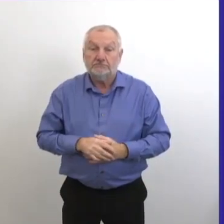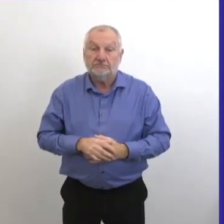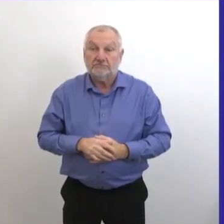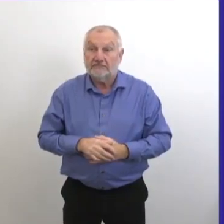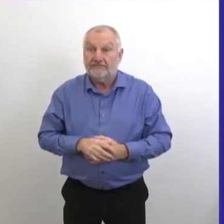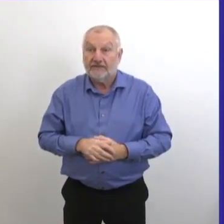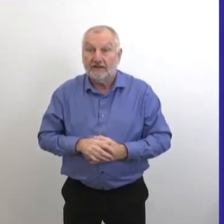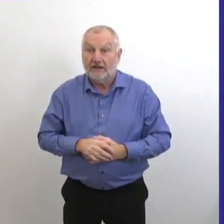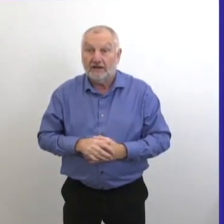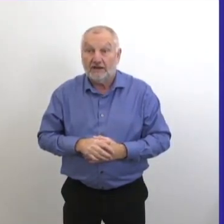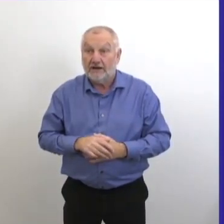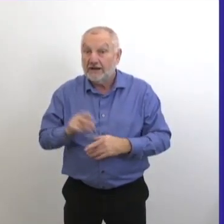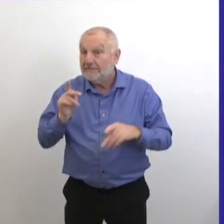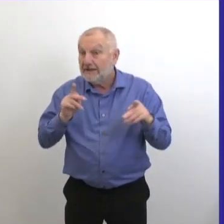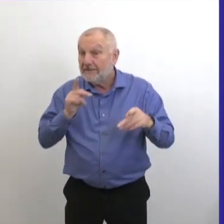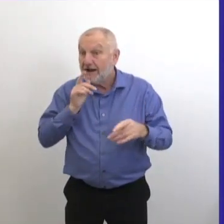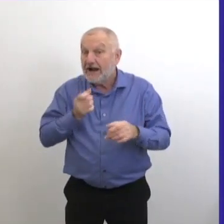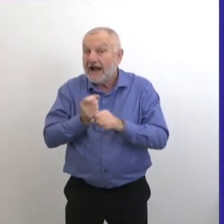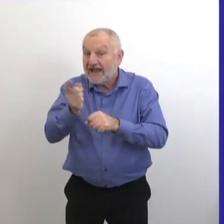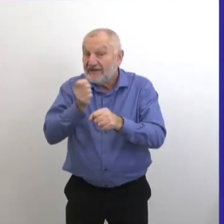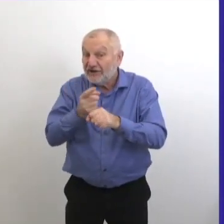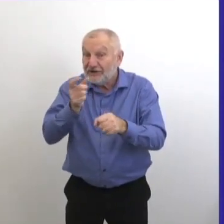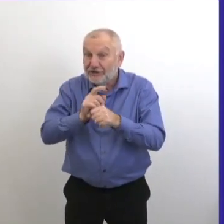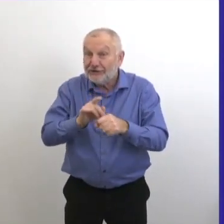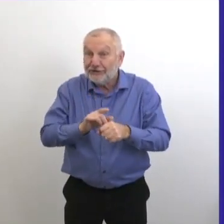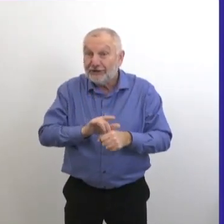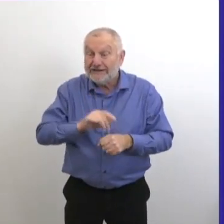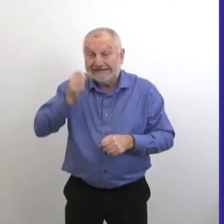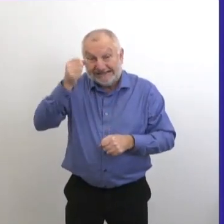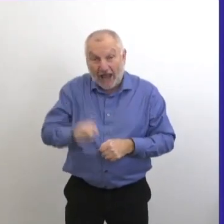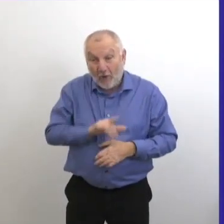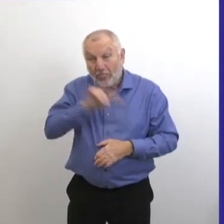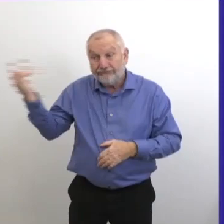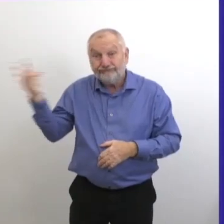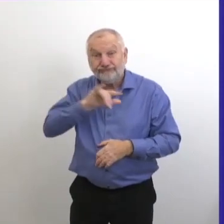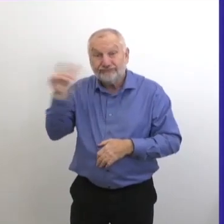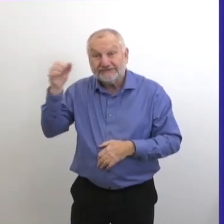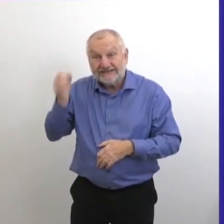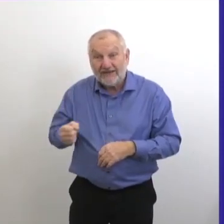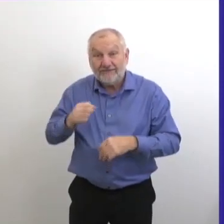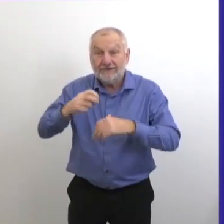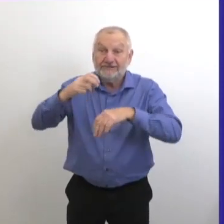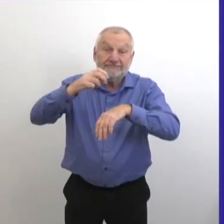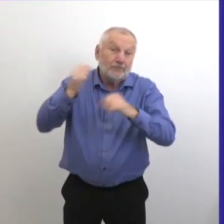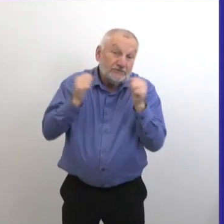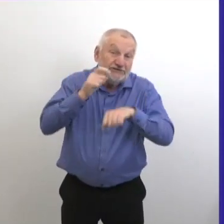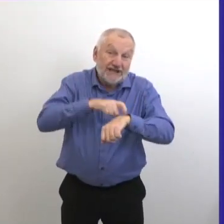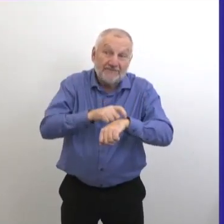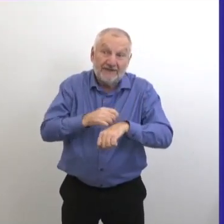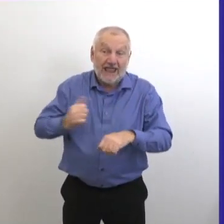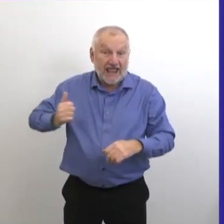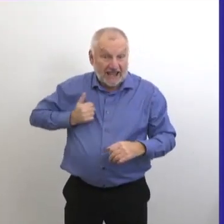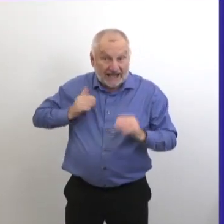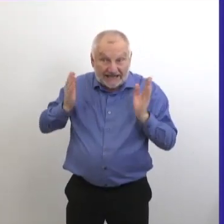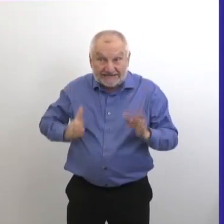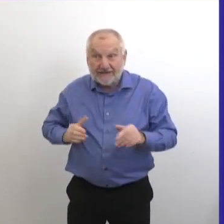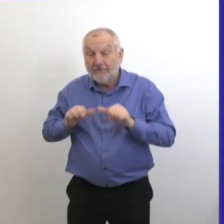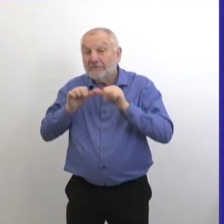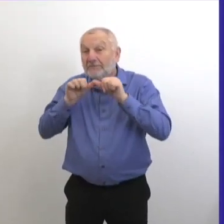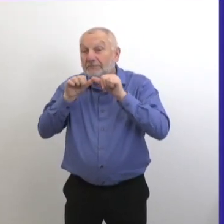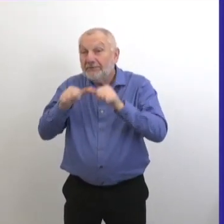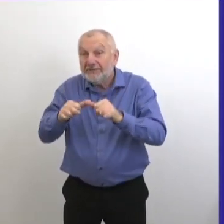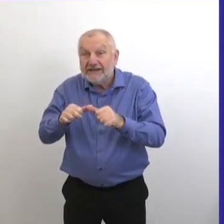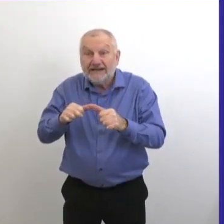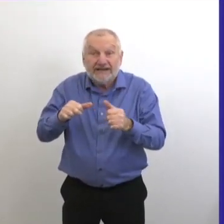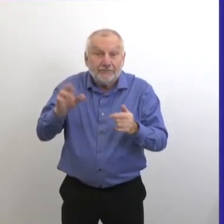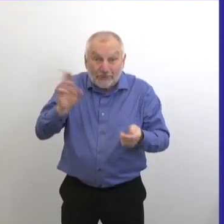Alors, pour les personnes qui vont passer l'hiver aux États-Unis, on recommande à ces personnes-là